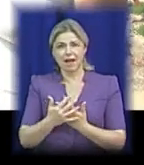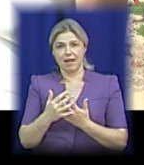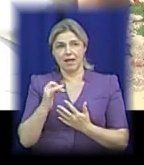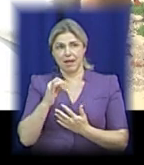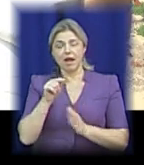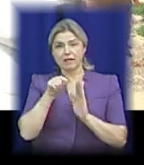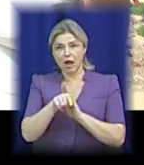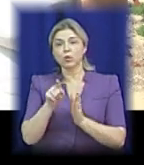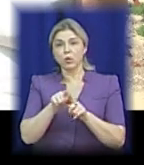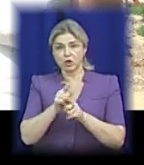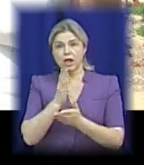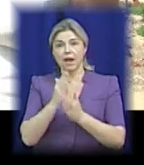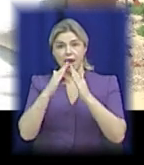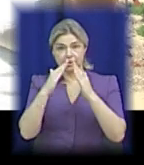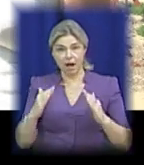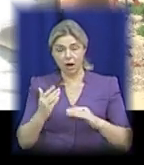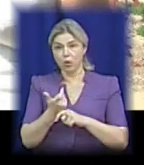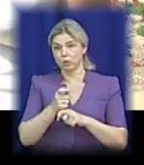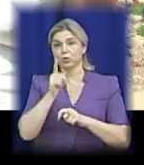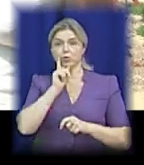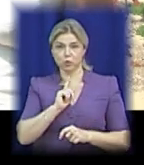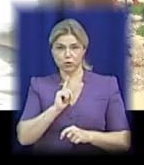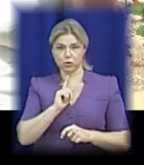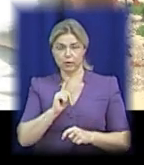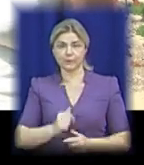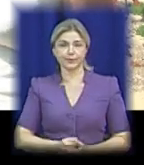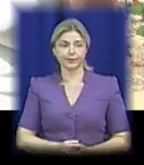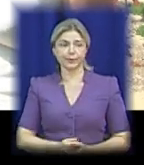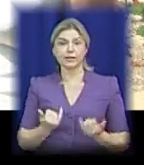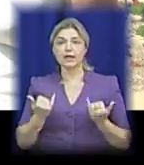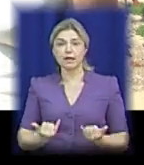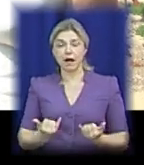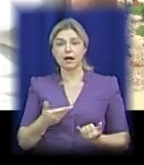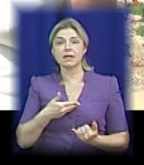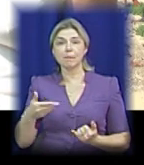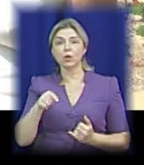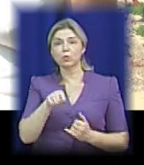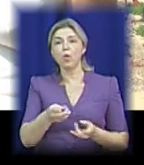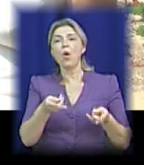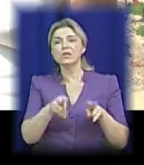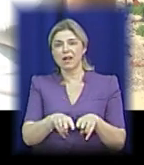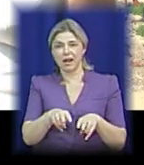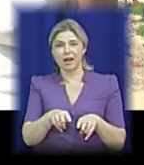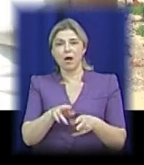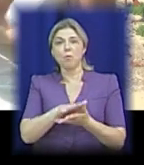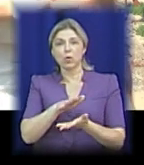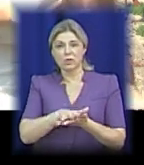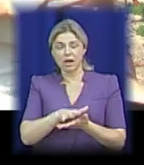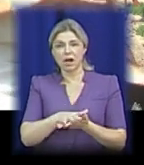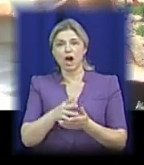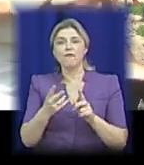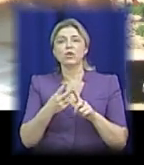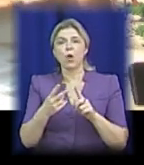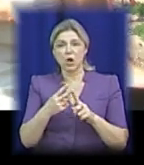є тах. Дуже зручно. Зараз тут ми складаємо залишкове сміття, в торсору